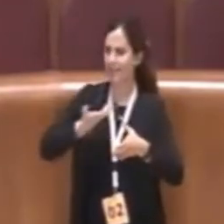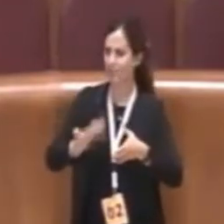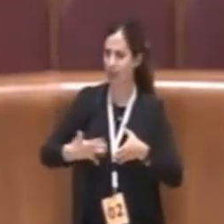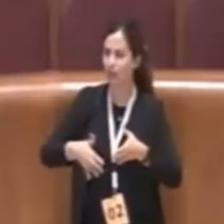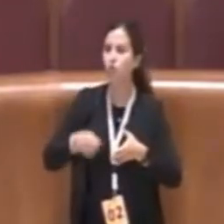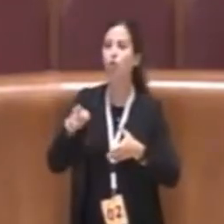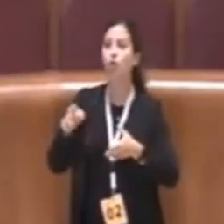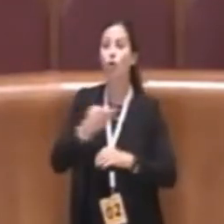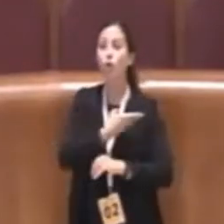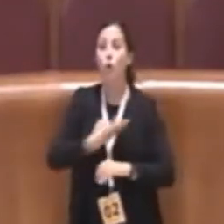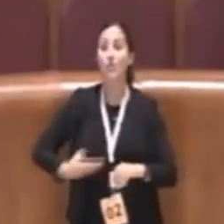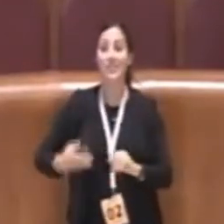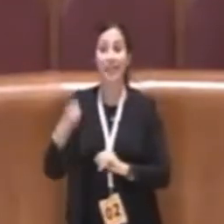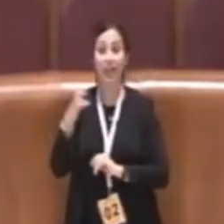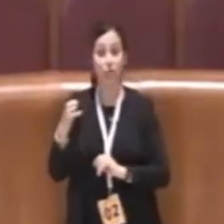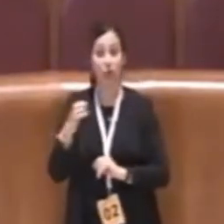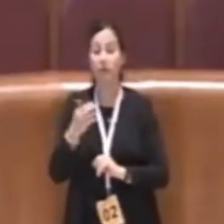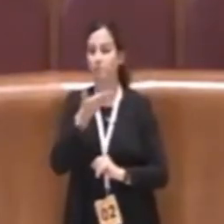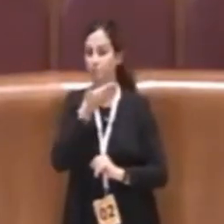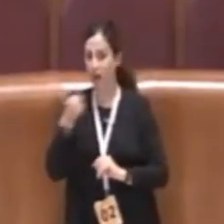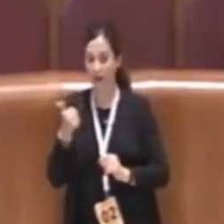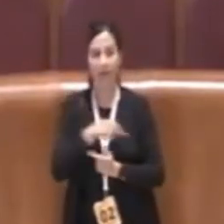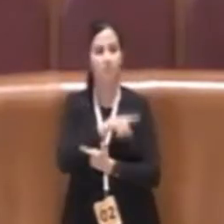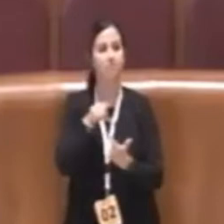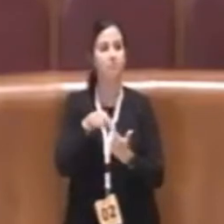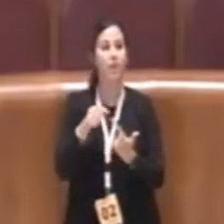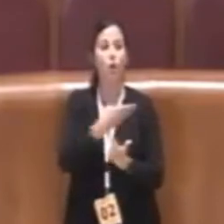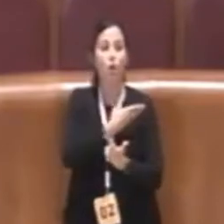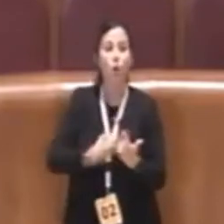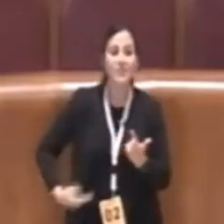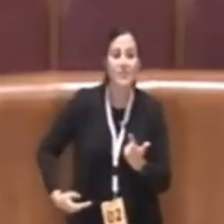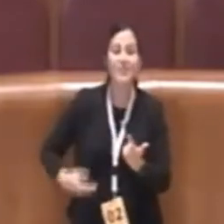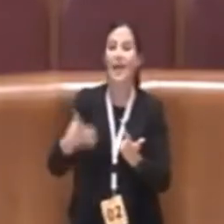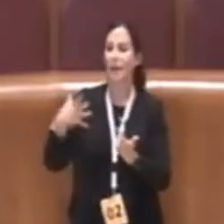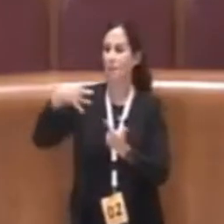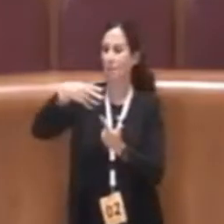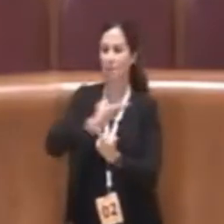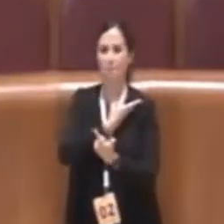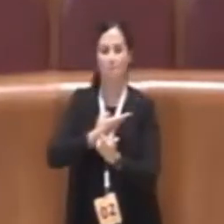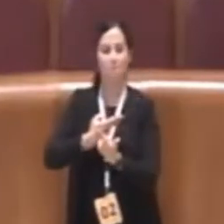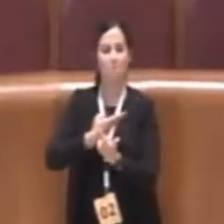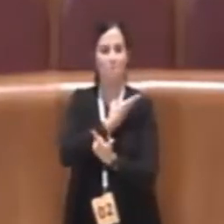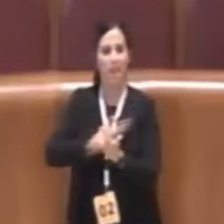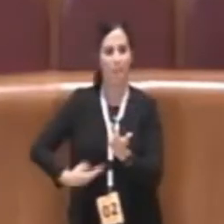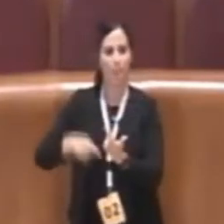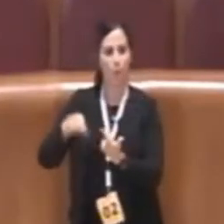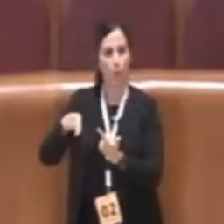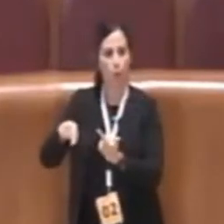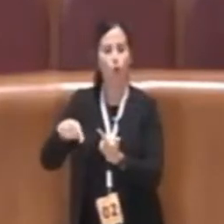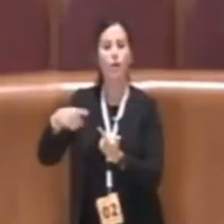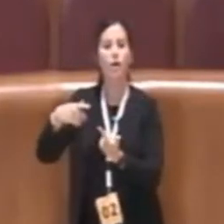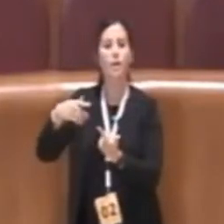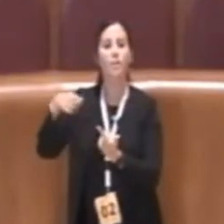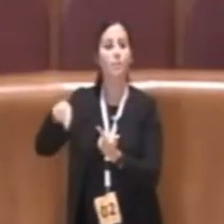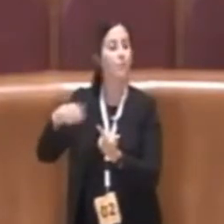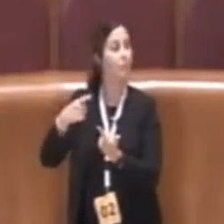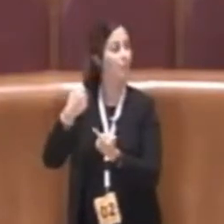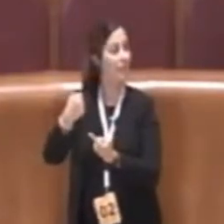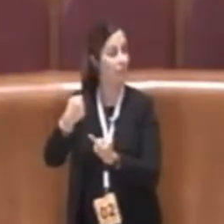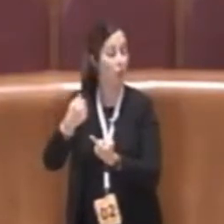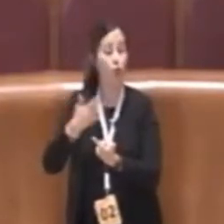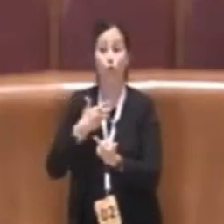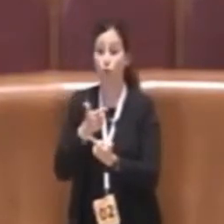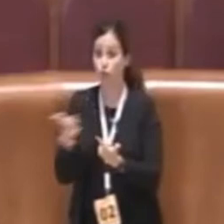patrimonio non c'era il consigliere Politi che è membro di patrimonio non c'era il consigliere De Priamo che è membro di urbanistica non c'era il